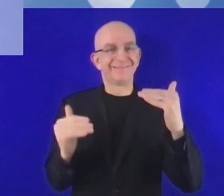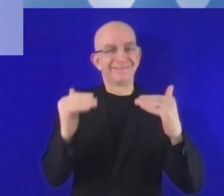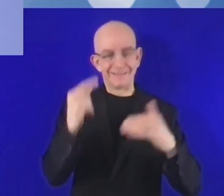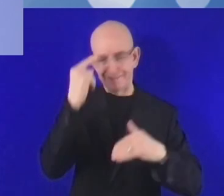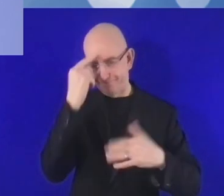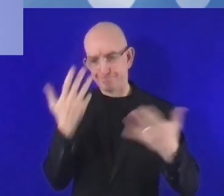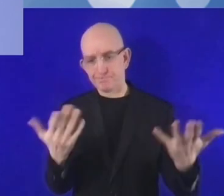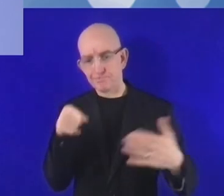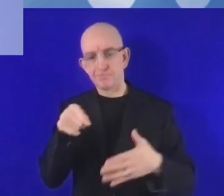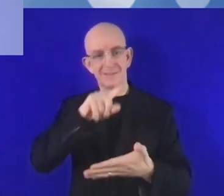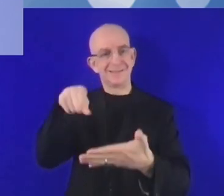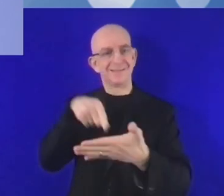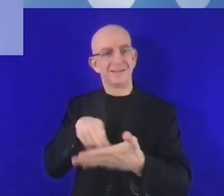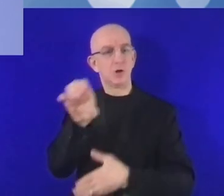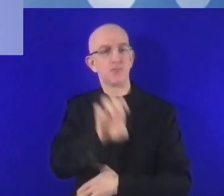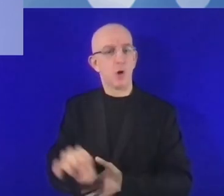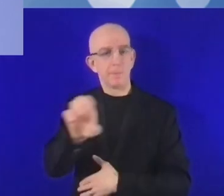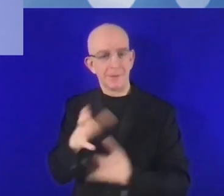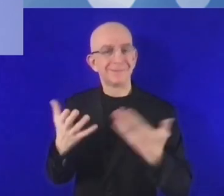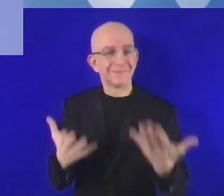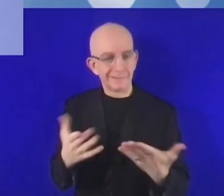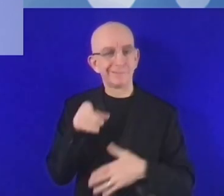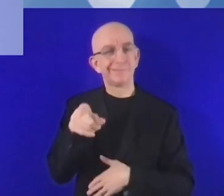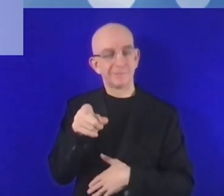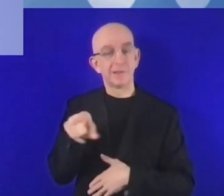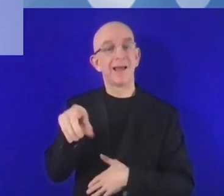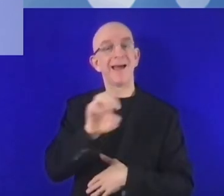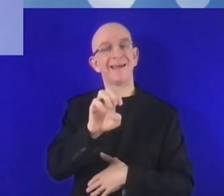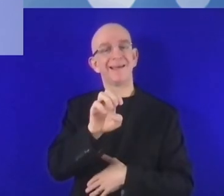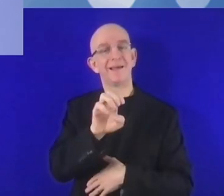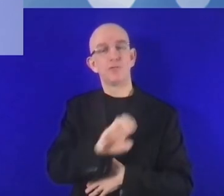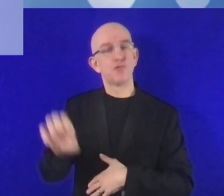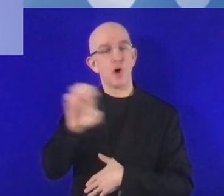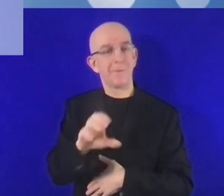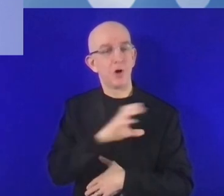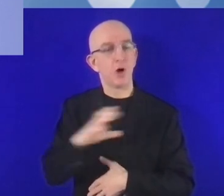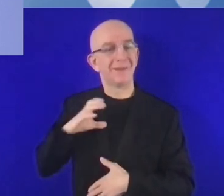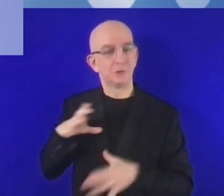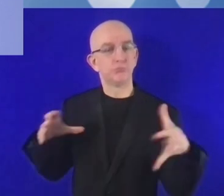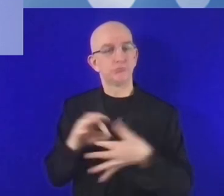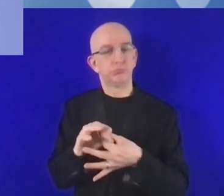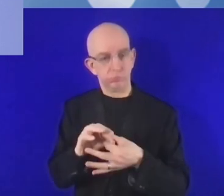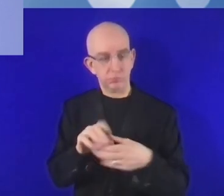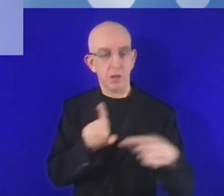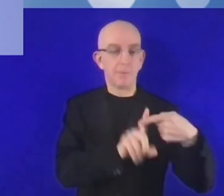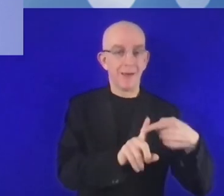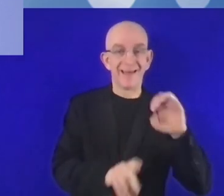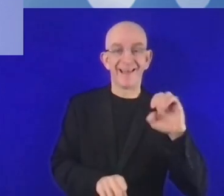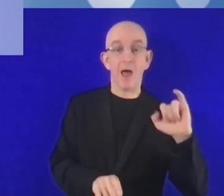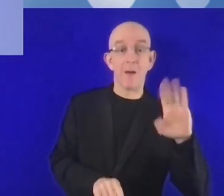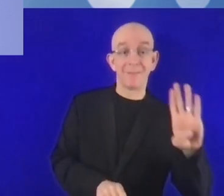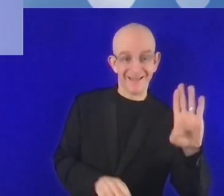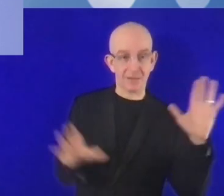الرقمية في الدول الاتحادية المختلفة. وخاصة مجموعاتنا